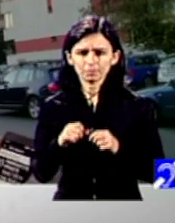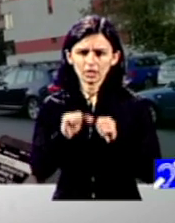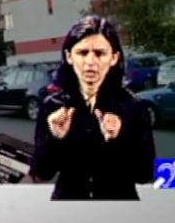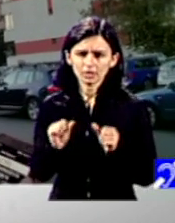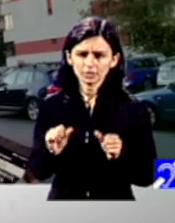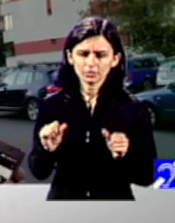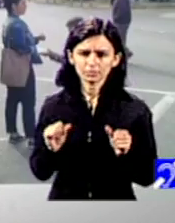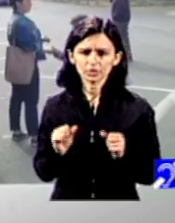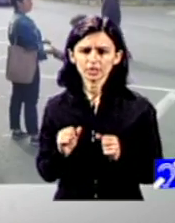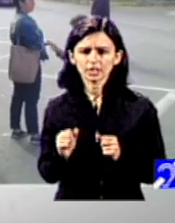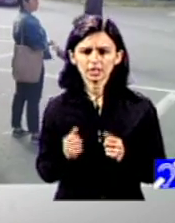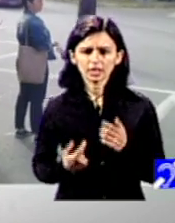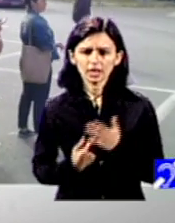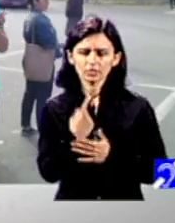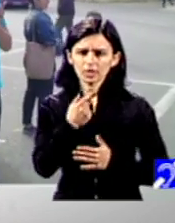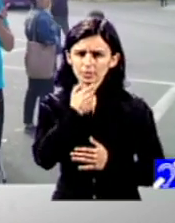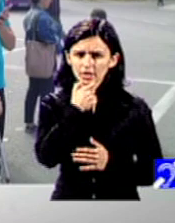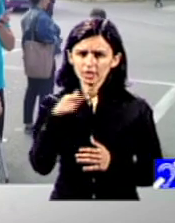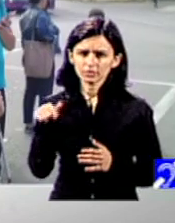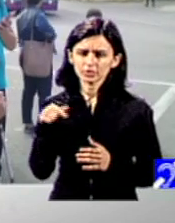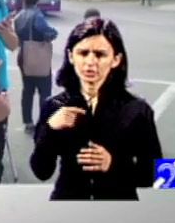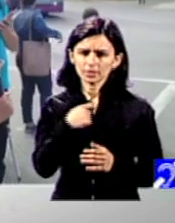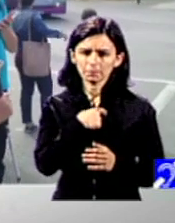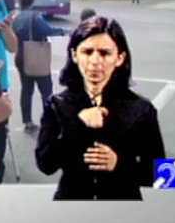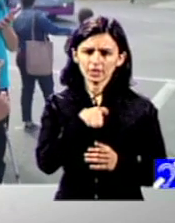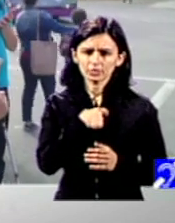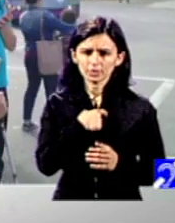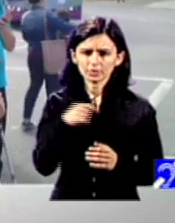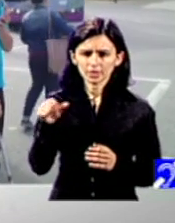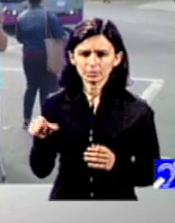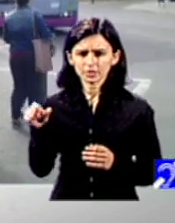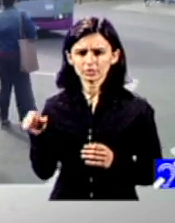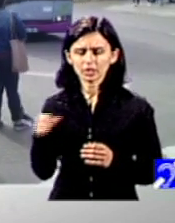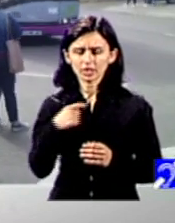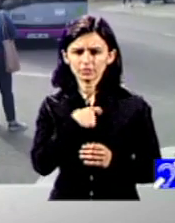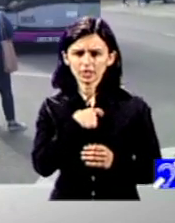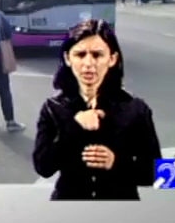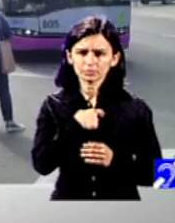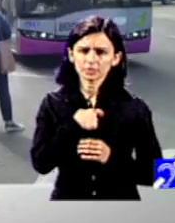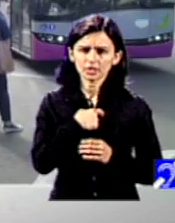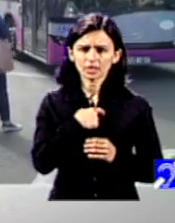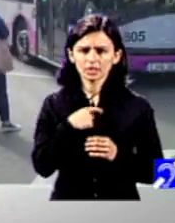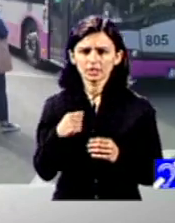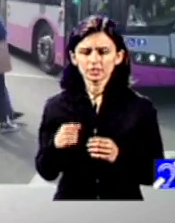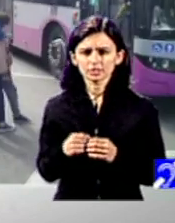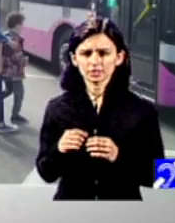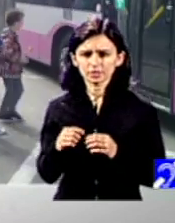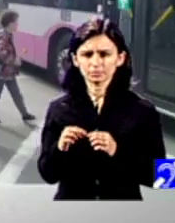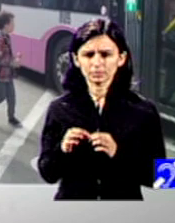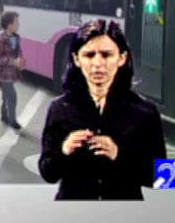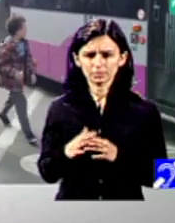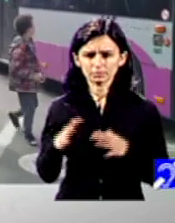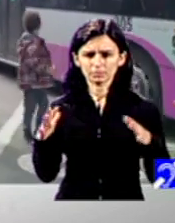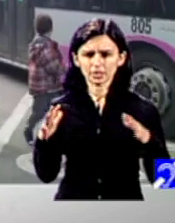apărea în acest an vor fi capabile adică utilizatorul va fi capabil să mărească să focalizeze de